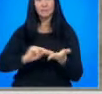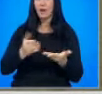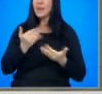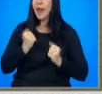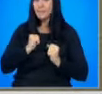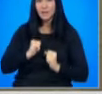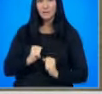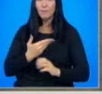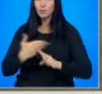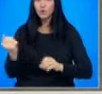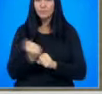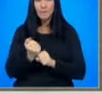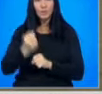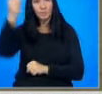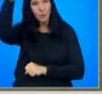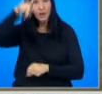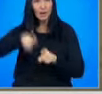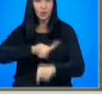търпение да продължим да работим с България